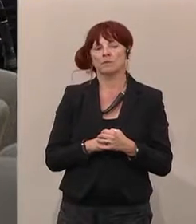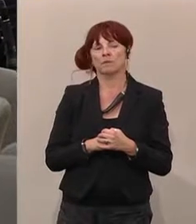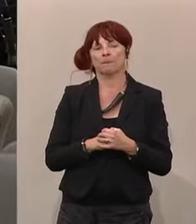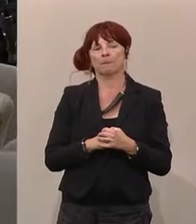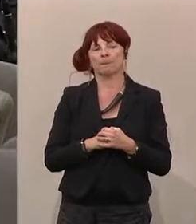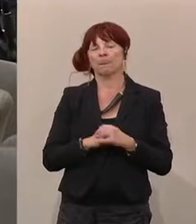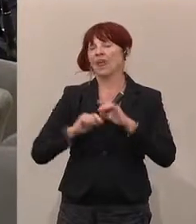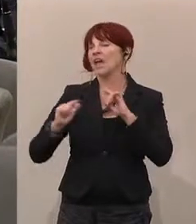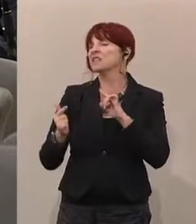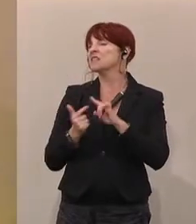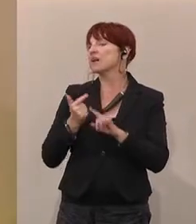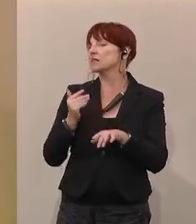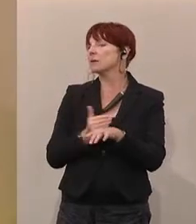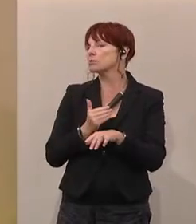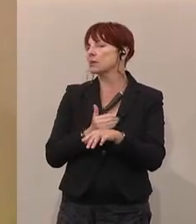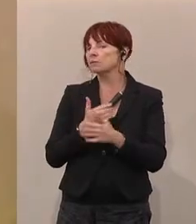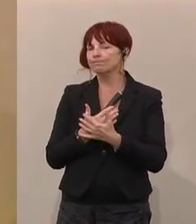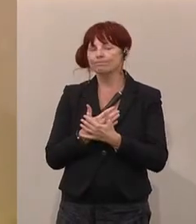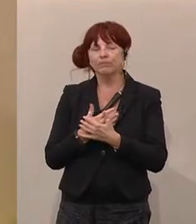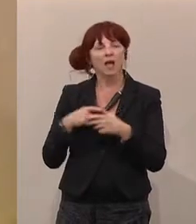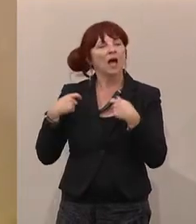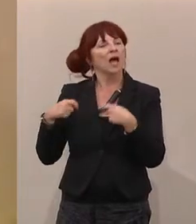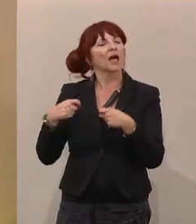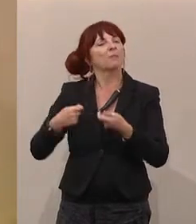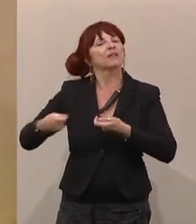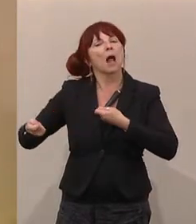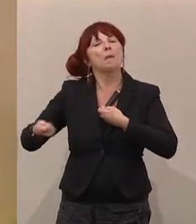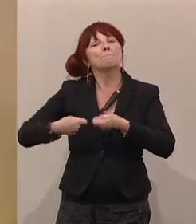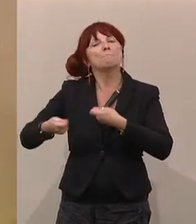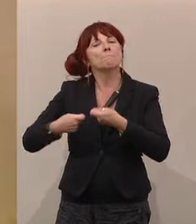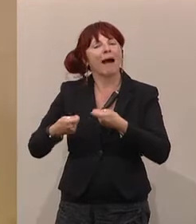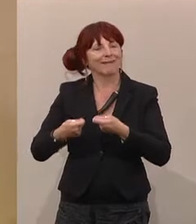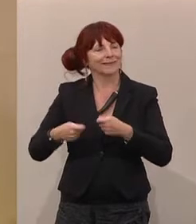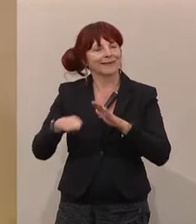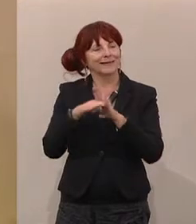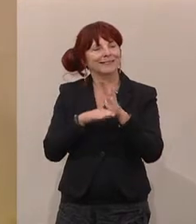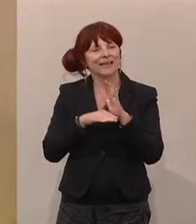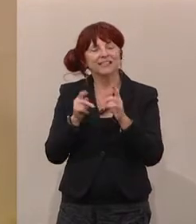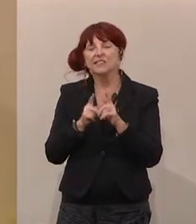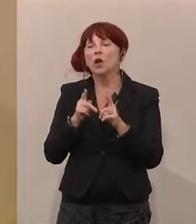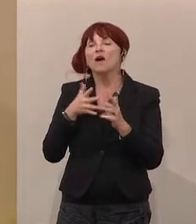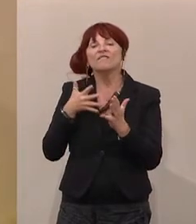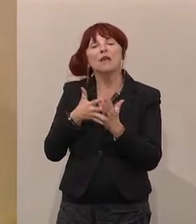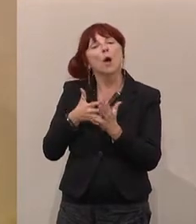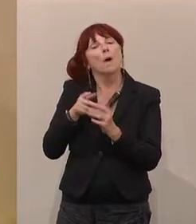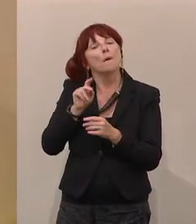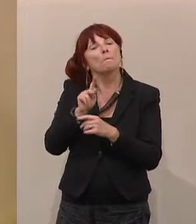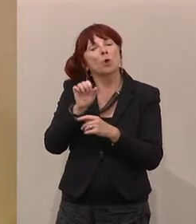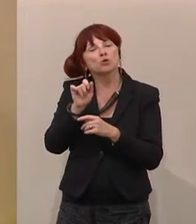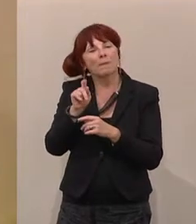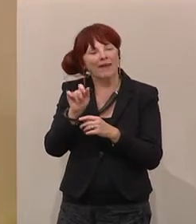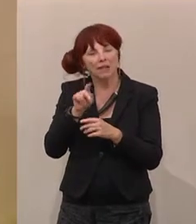Ein zweites Beispiel. Im Kapitalmarktgesetz werden die Prospektpflichten vereinfacht, nämlich die Grenzen gesenkt.